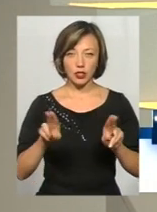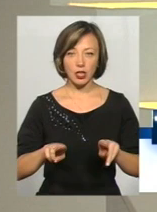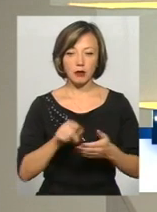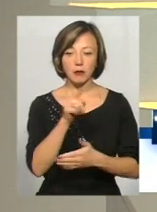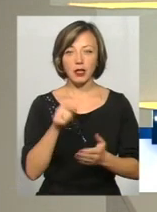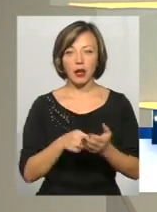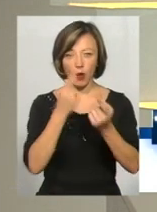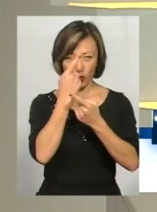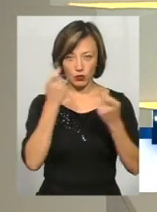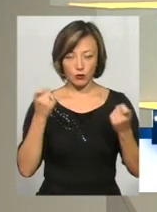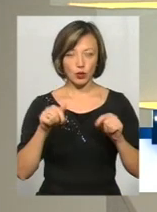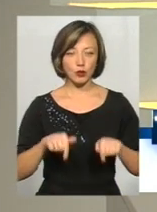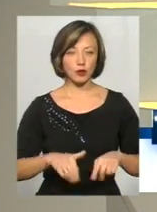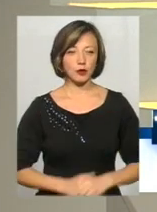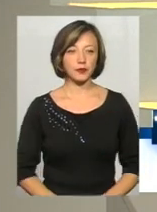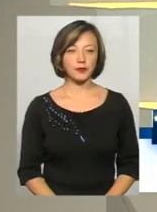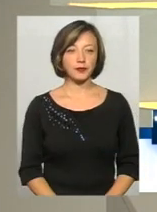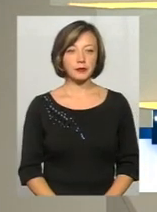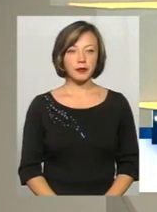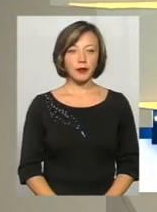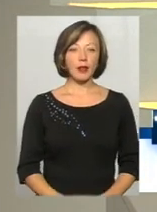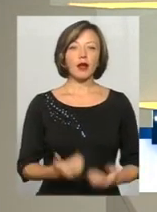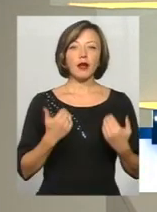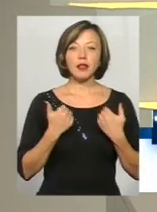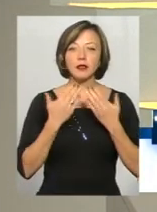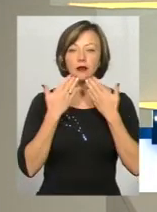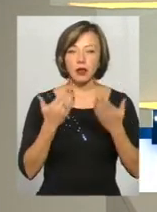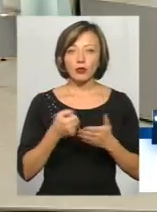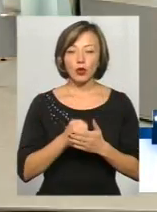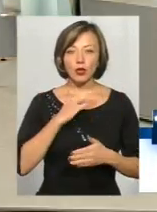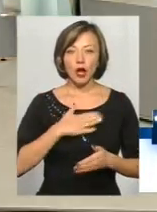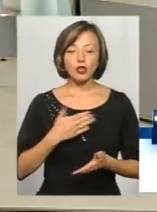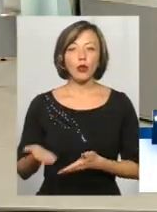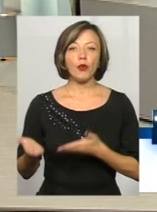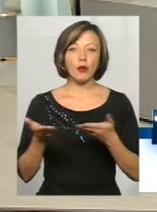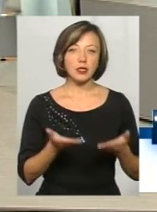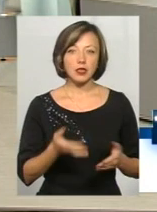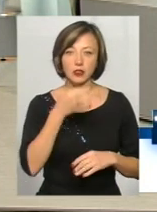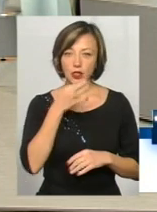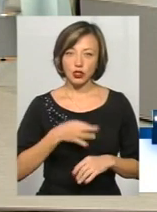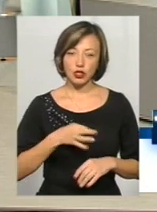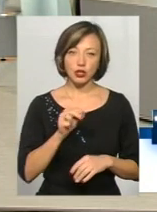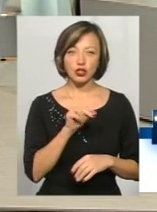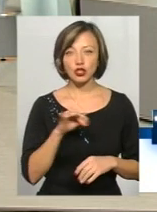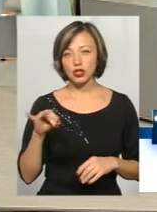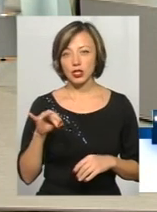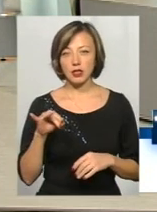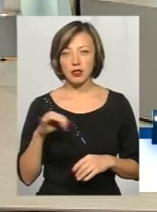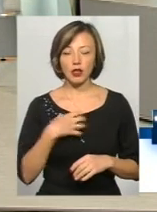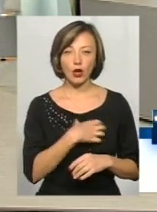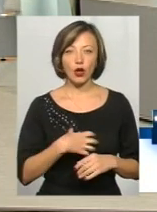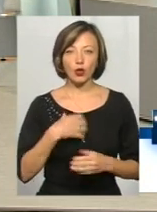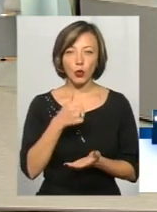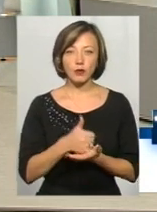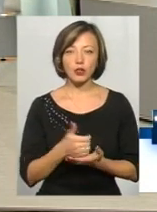ми озвучимо їх у цій студії. А я звертаюся з першим питанням до наших гостей. Скажіть, чи топ шахрайств, який тільки